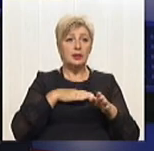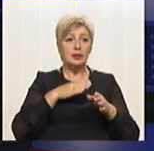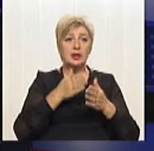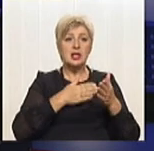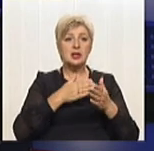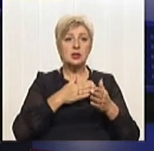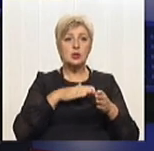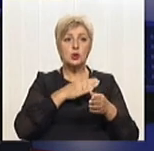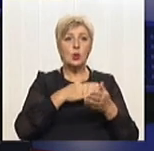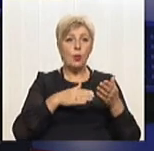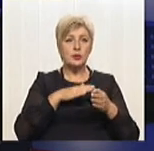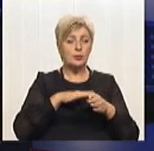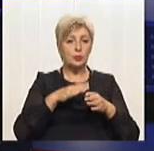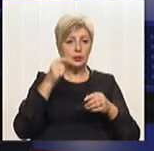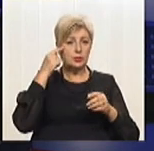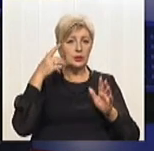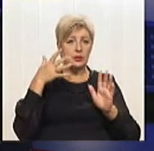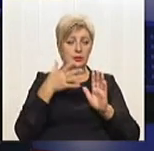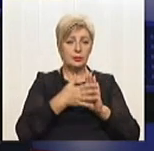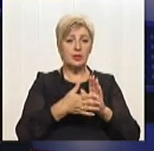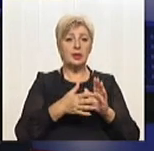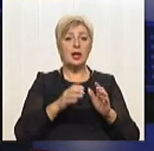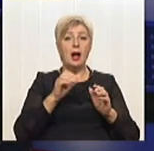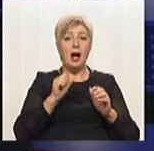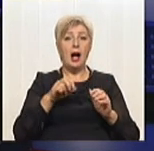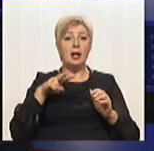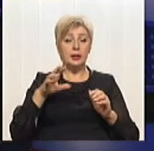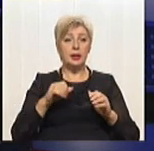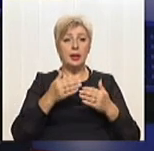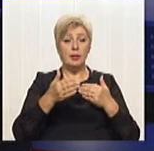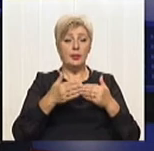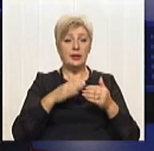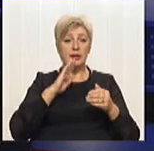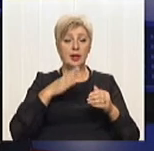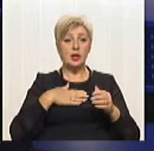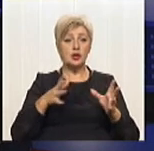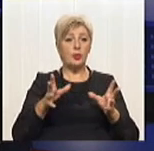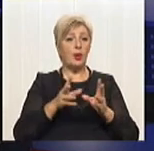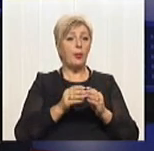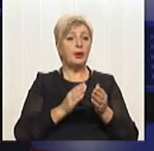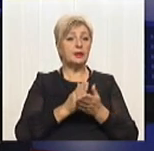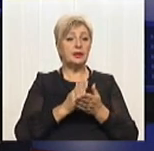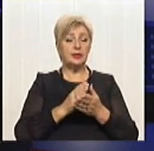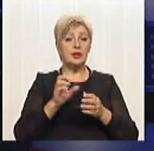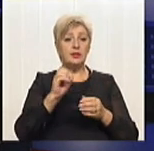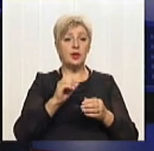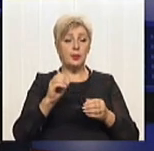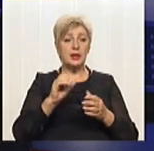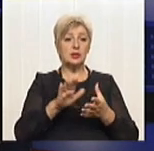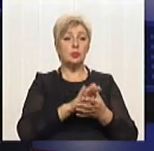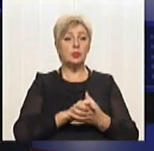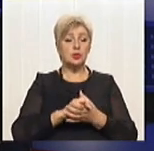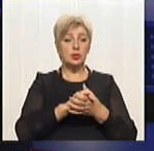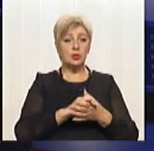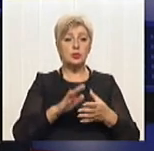це імплементувати, бо мають бути підзаконні акти, але, принаймні, перед нашими партнерами в Європейському Союзі